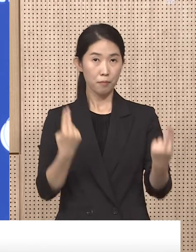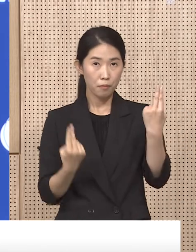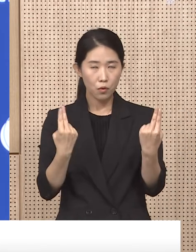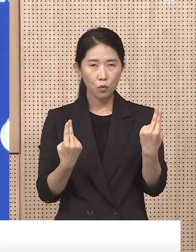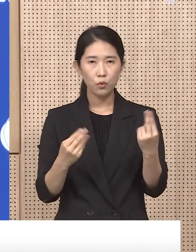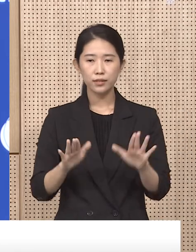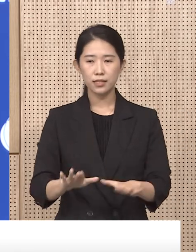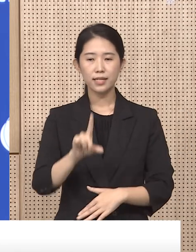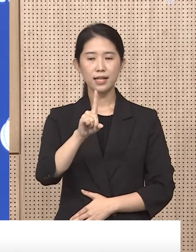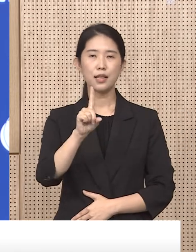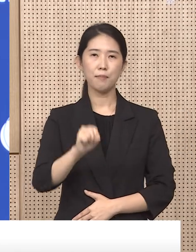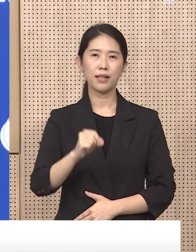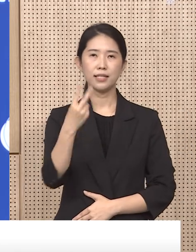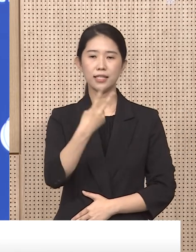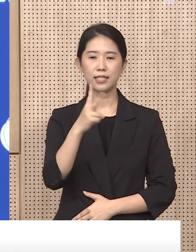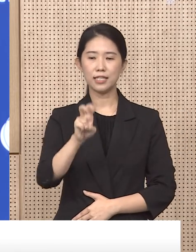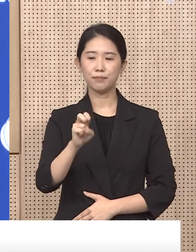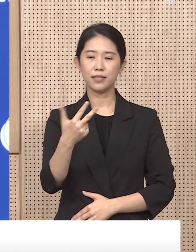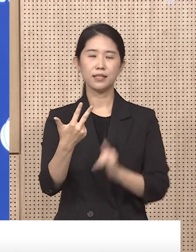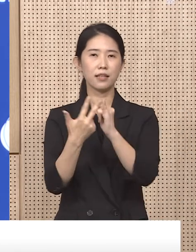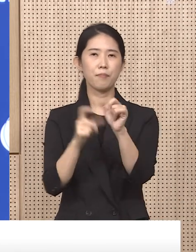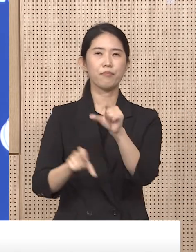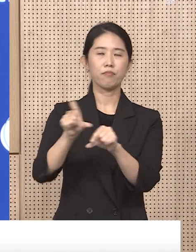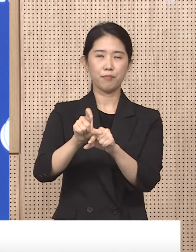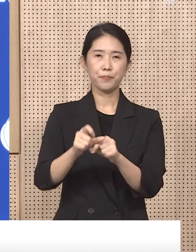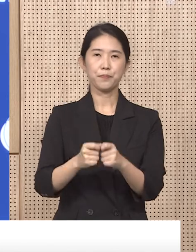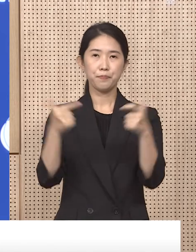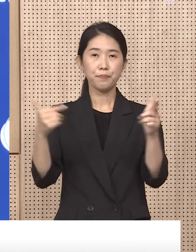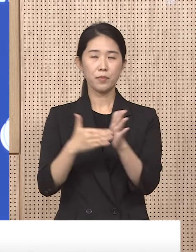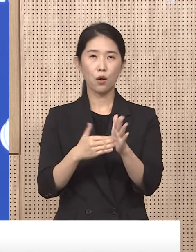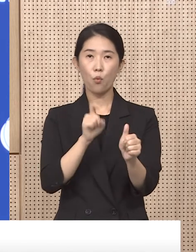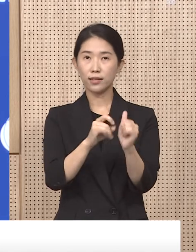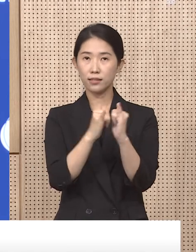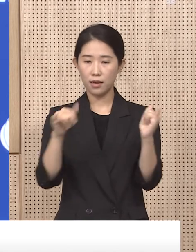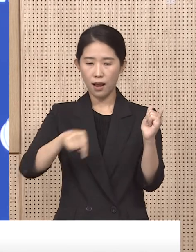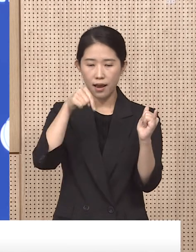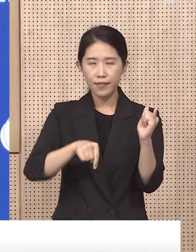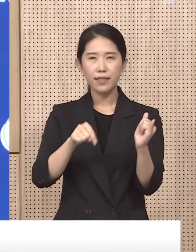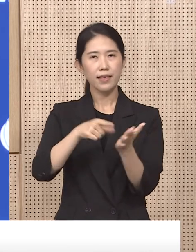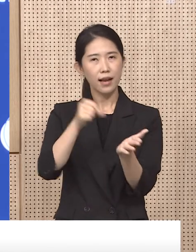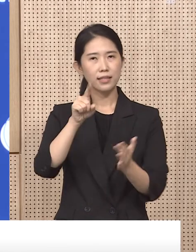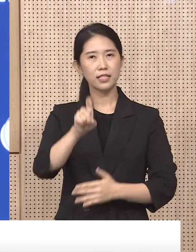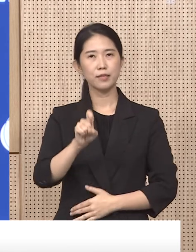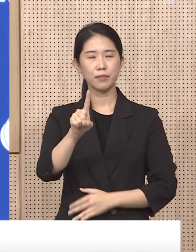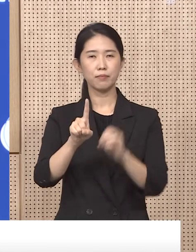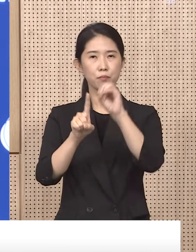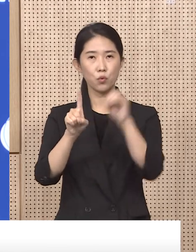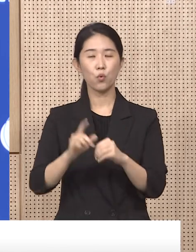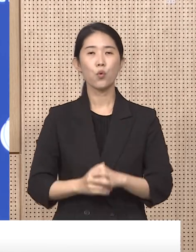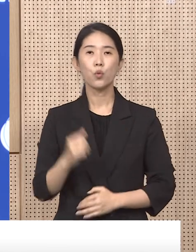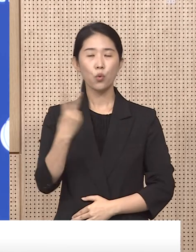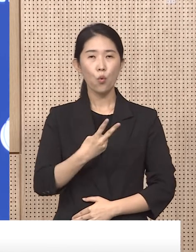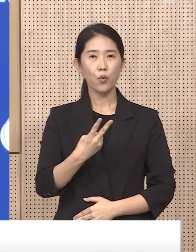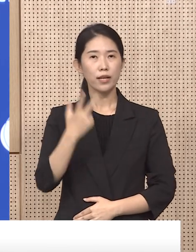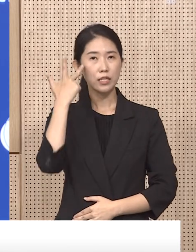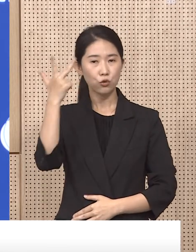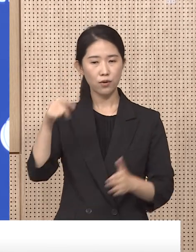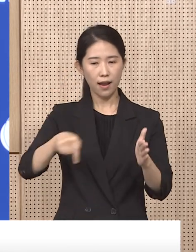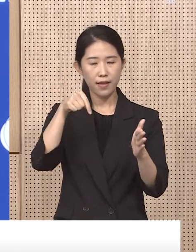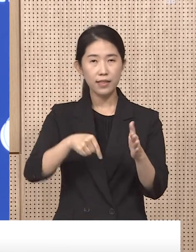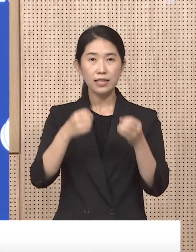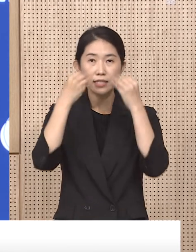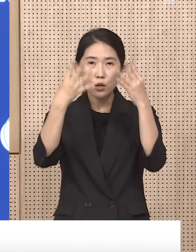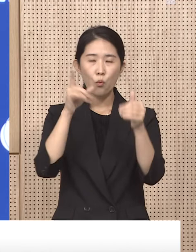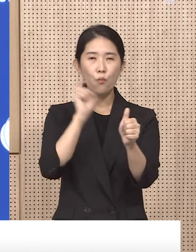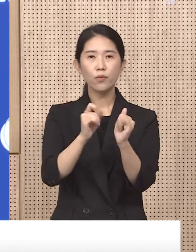1만 27명 증가하였습니다. 전체 확진자 중에 18% 수준입니다. 도내 주간 신규 확진자는 6월 2주차